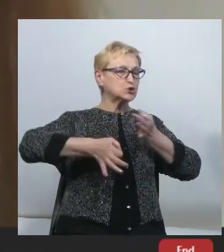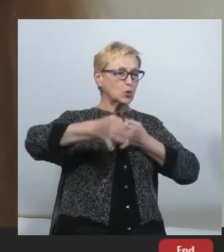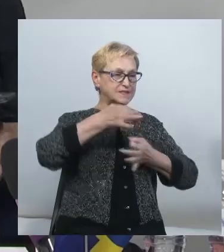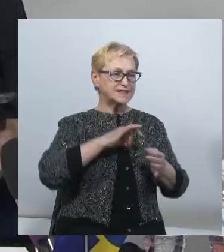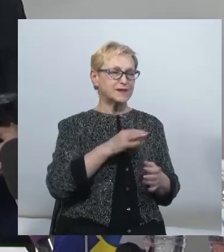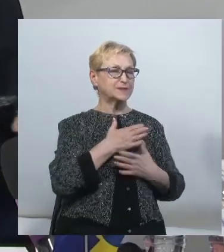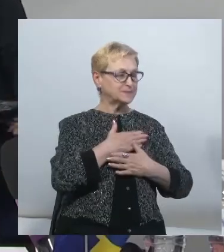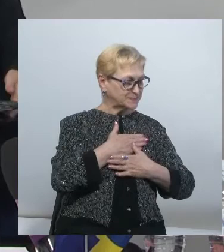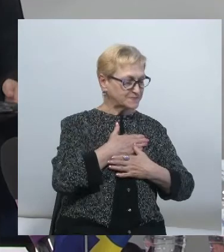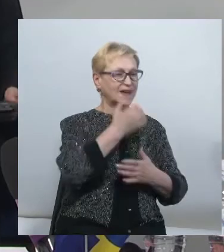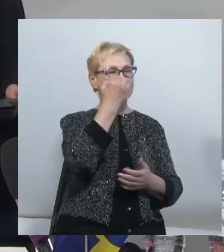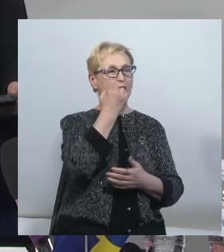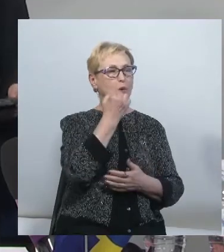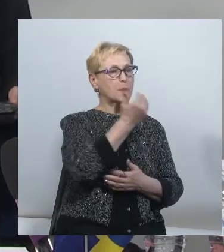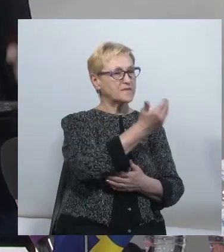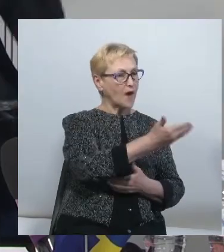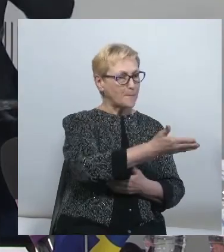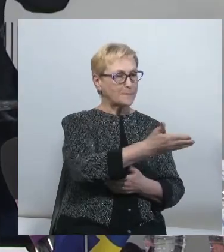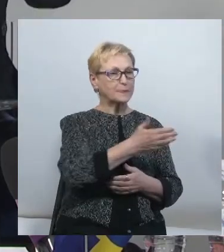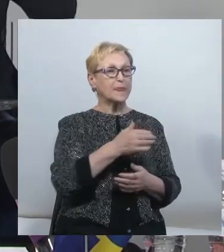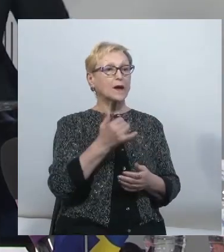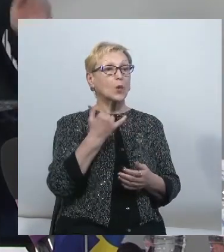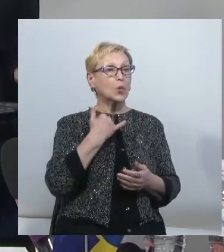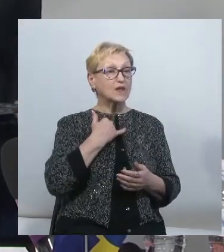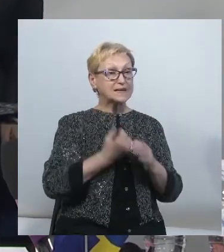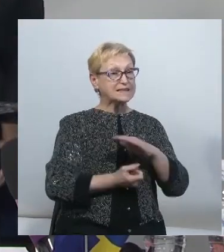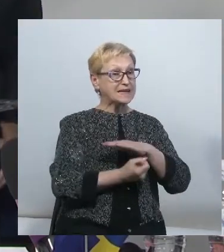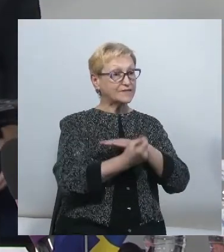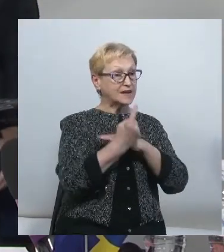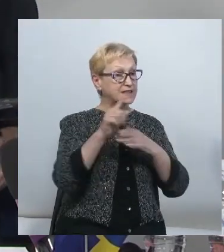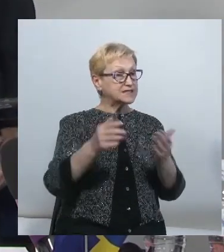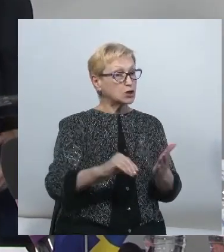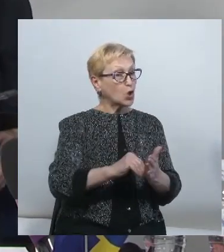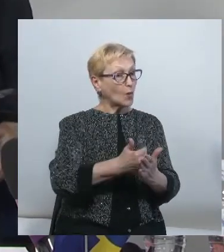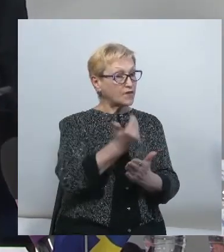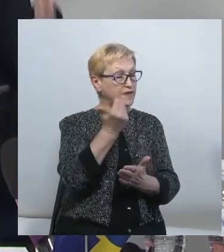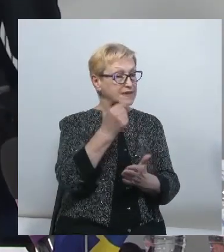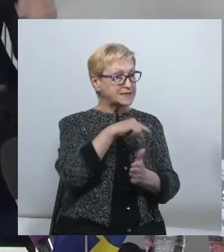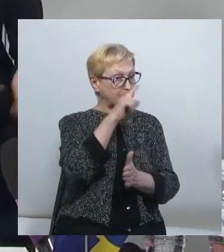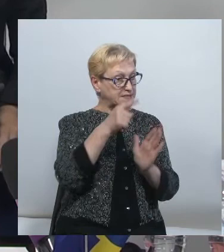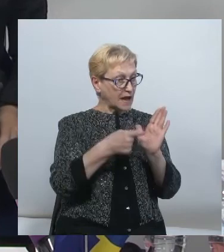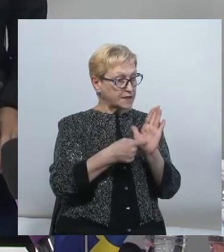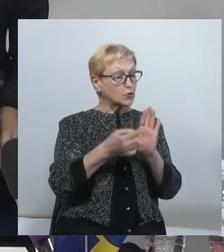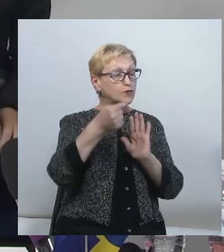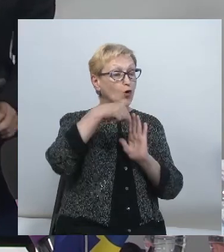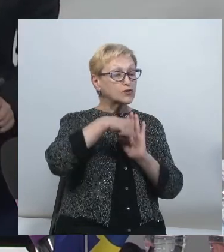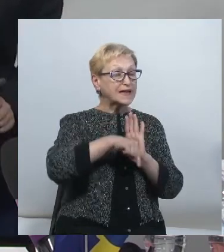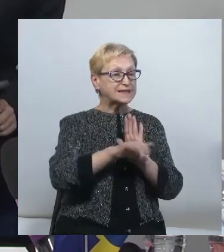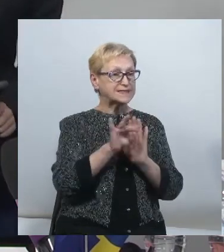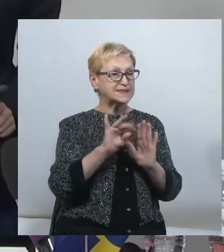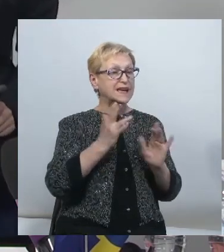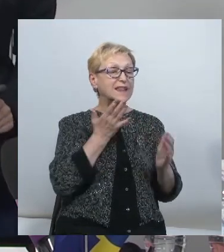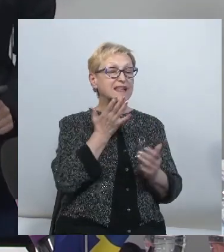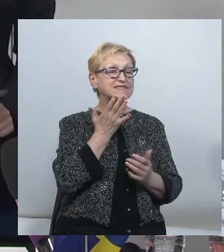Дуже дякую, Галю. Власне, у нас тут з'явилися нові запитання до експертів. І от в контексті Сильної Національної